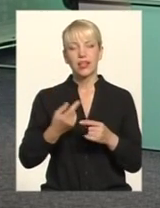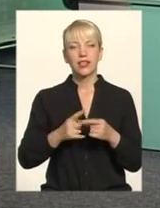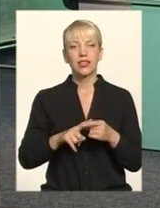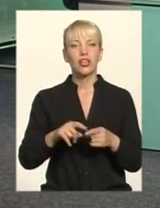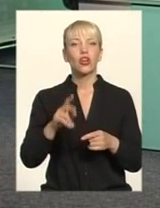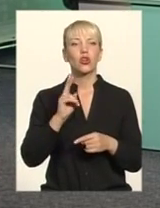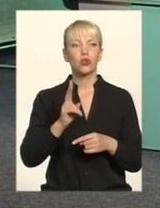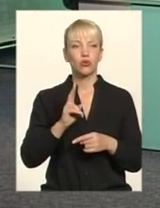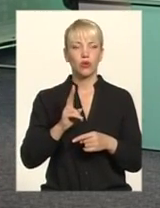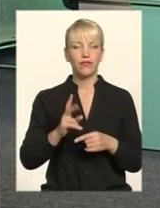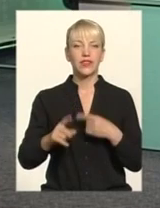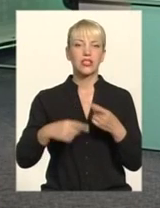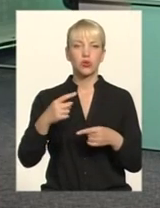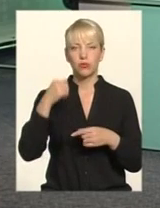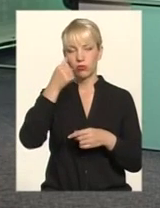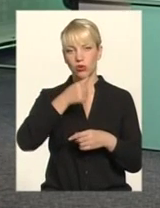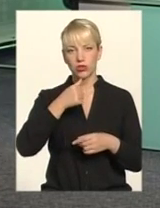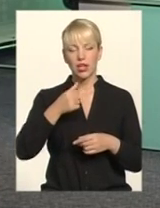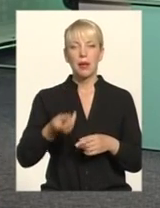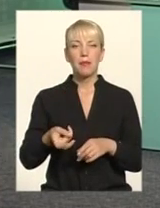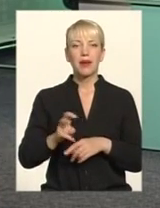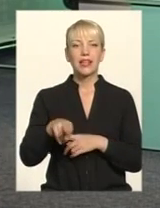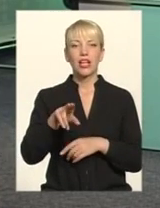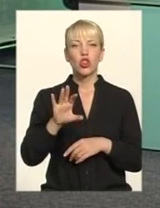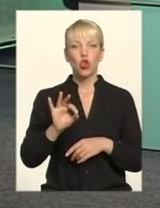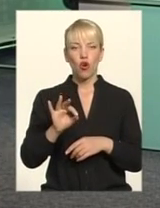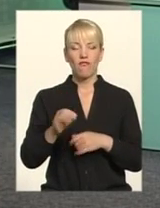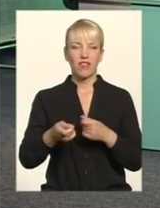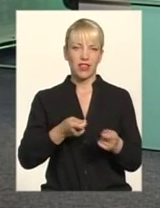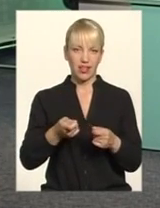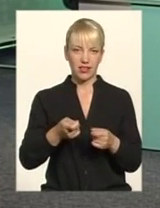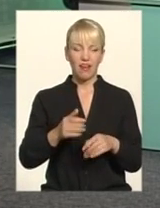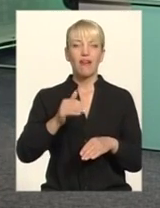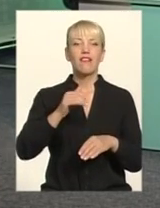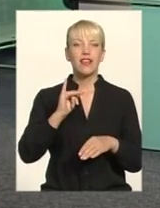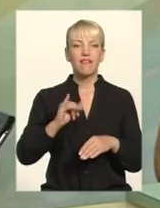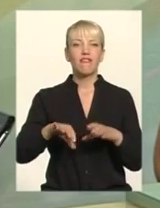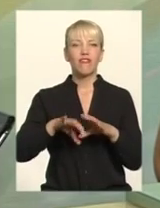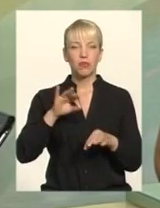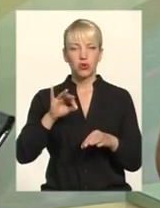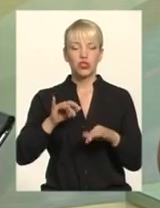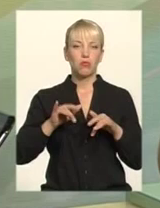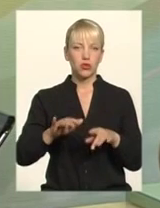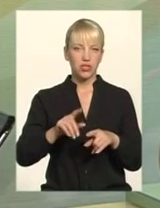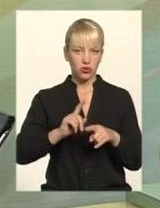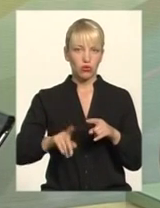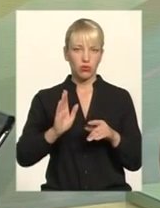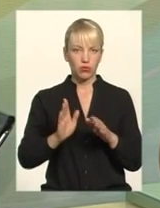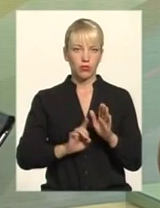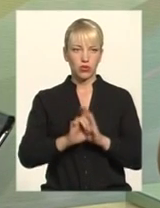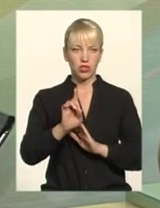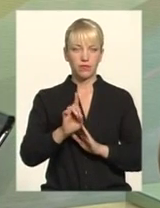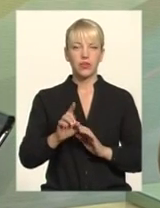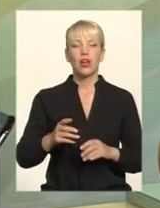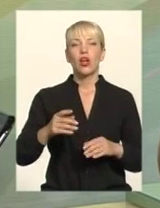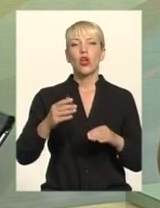Виборчий процес незабаром розпочнеться, де-факто він вже розпочався Доброго дня, шановні подоляни, вітаю вас